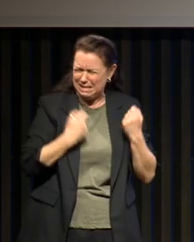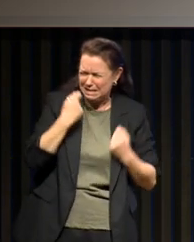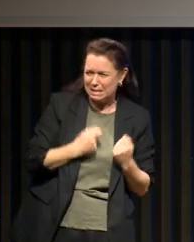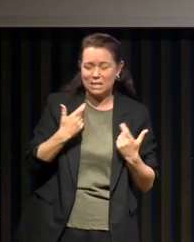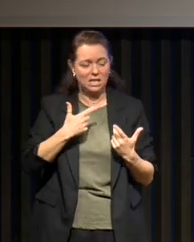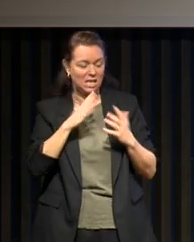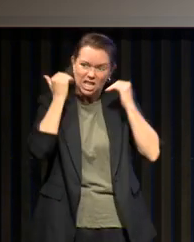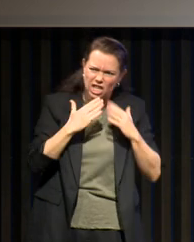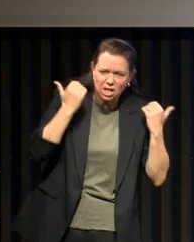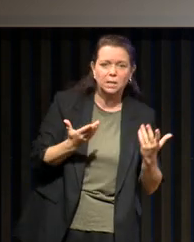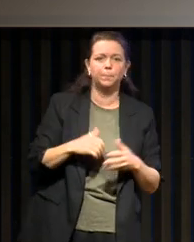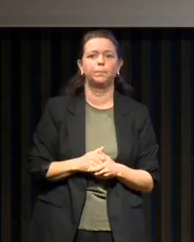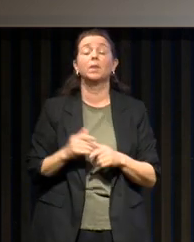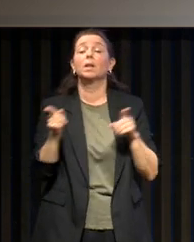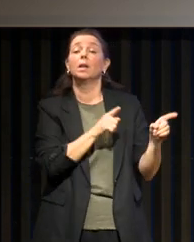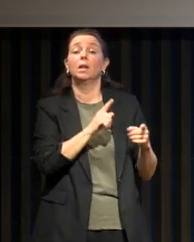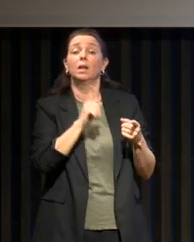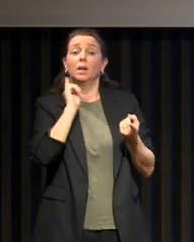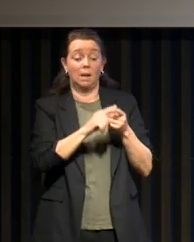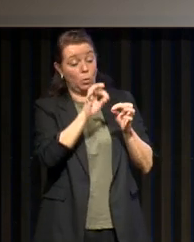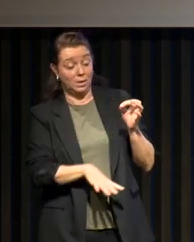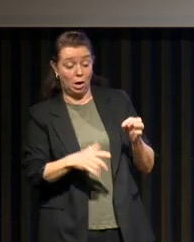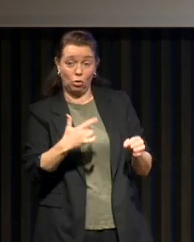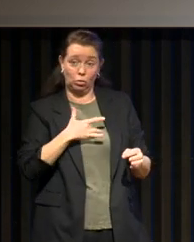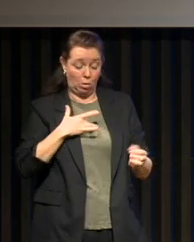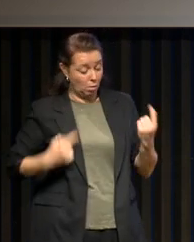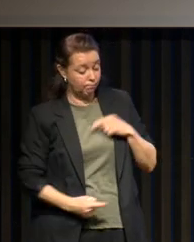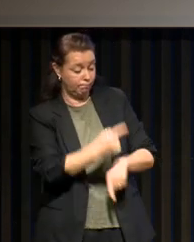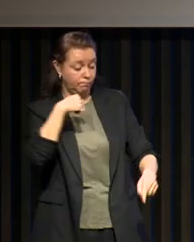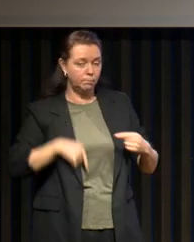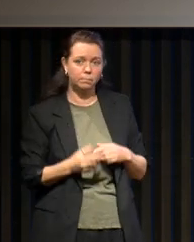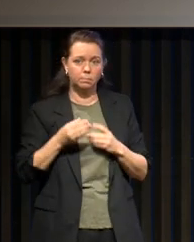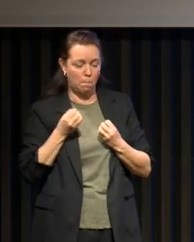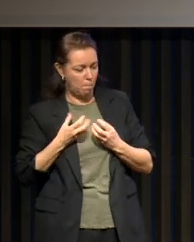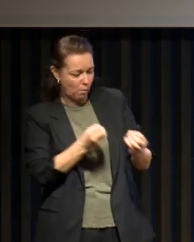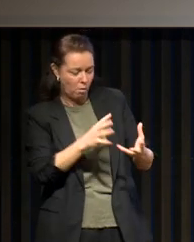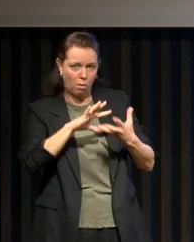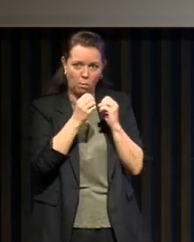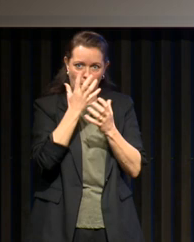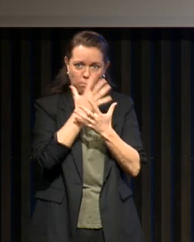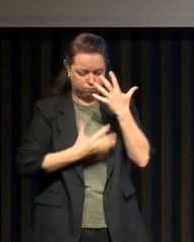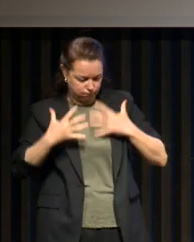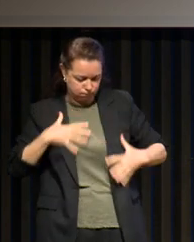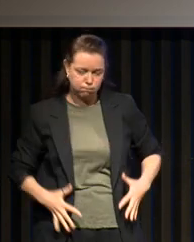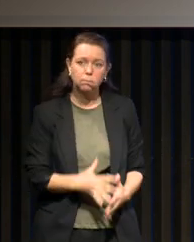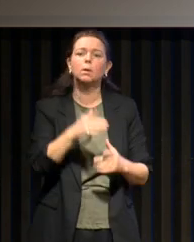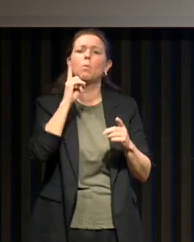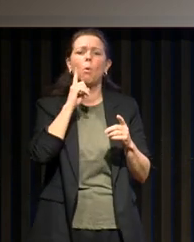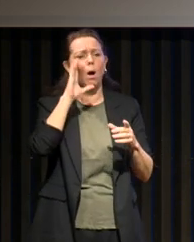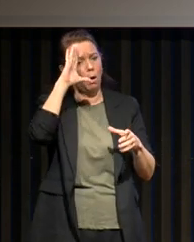Et au niveau cardiovasculaire, elle va participer, le syndrome d'apnée obstructive du sommeil, à des perturbations du métabolisme global. Quand on dort mal,